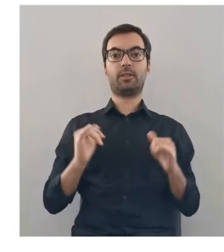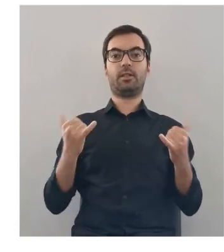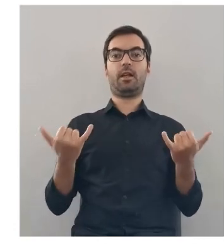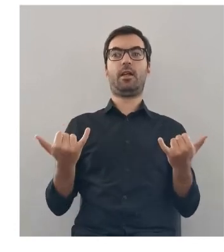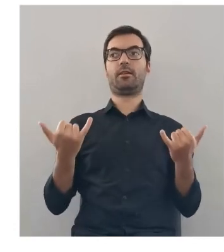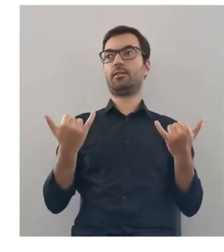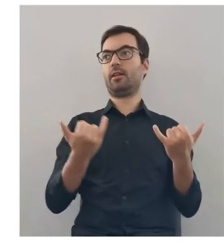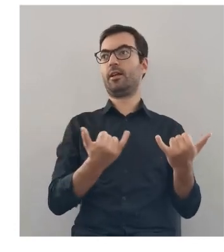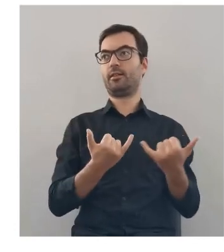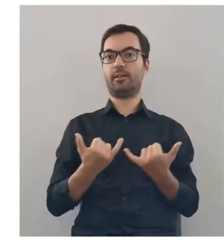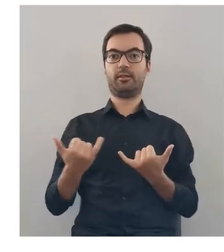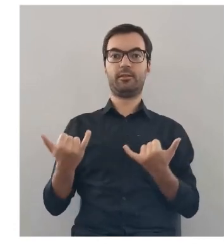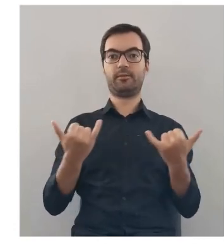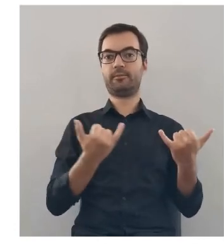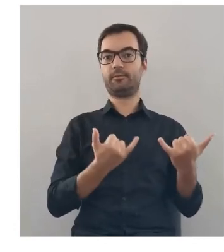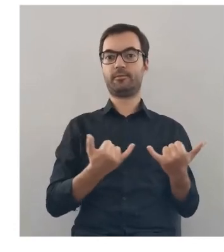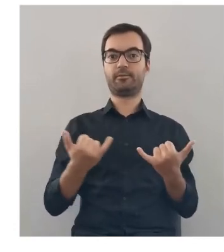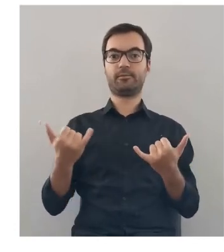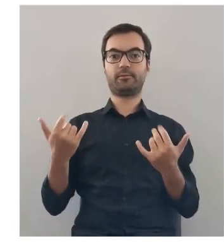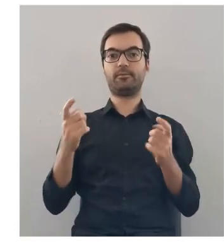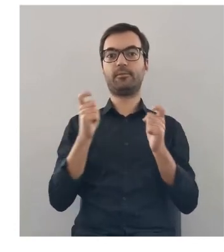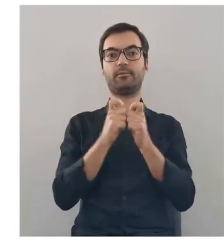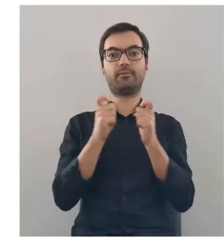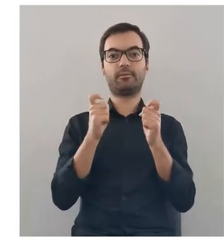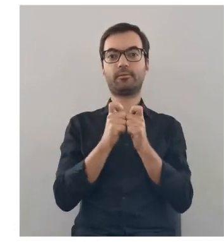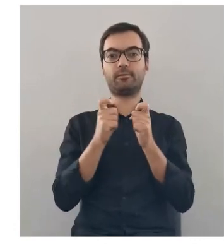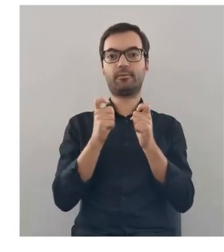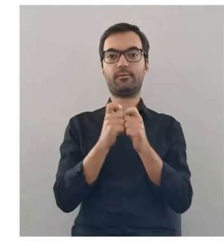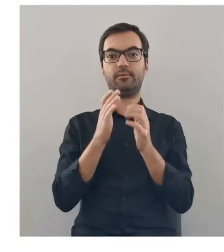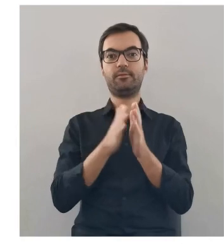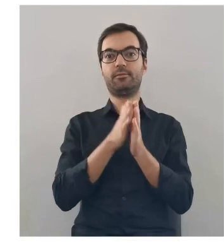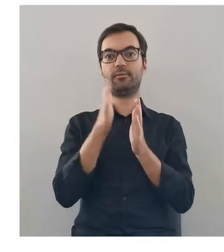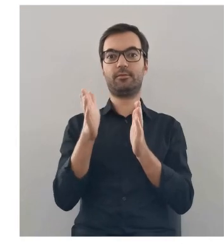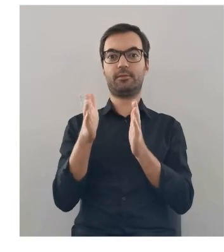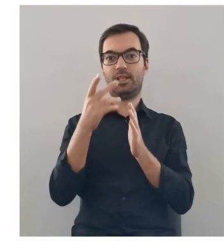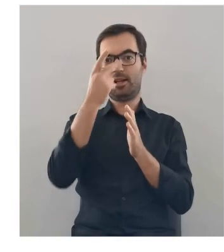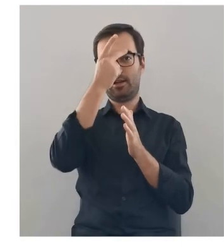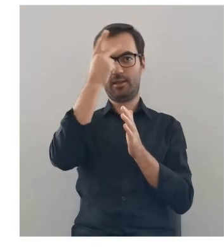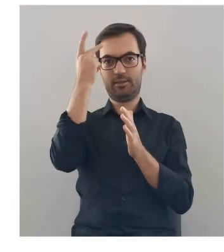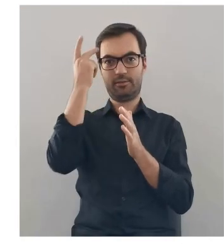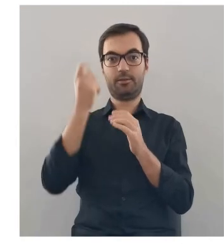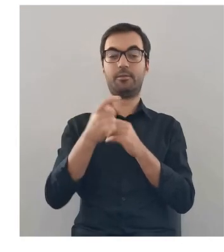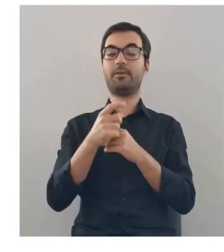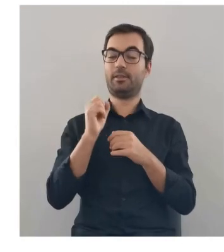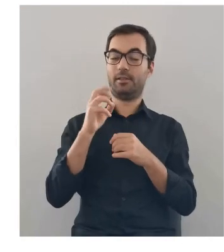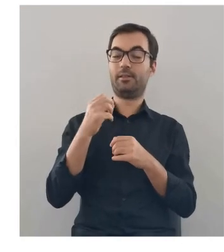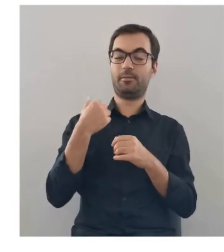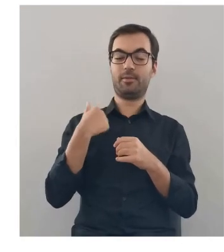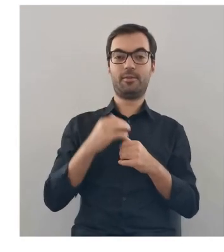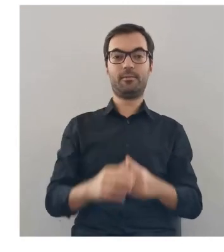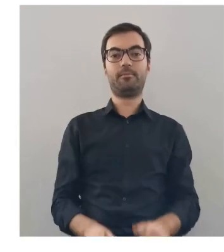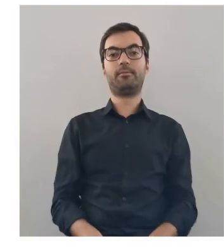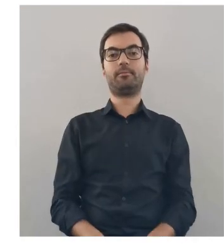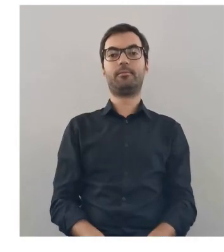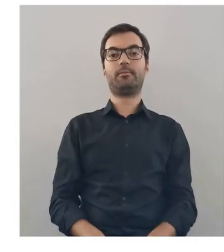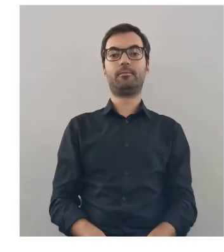No i jakżeż to tak, to tuż za rogiem zaraz obok Mazowsza Litwa była? Ano była.